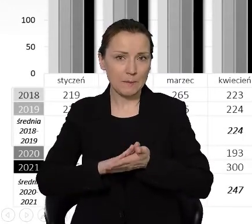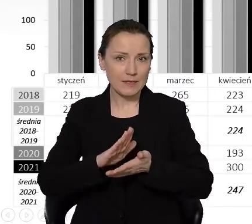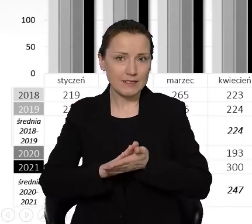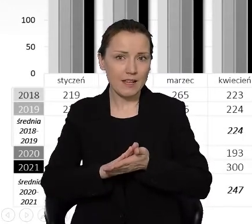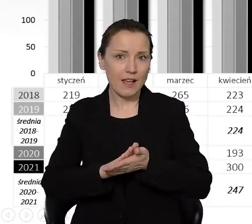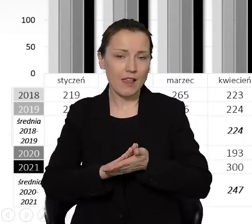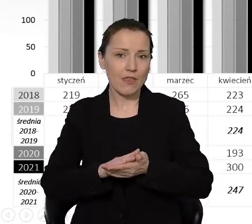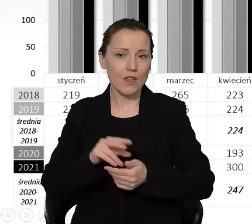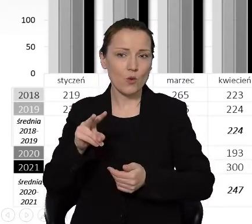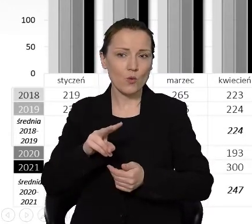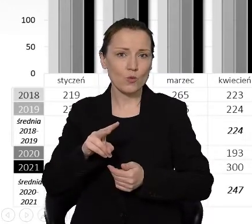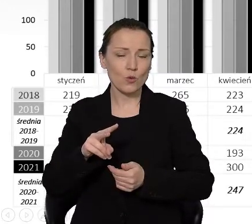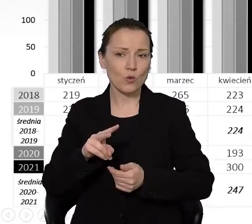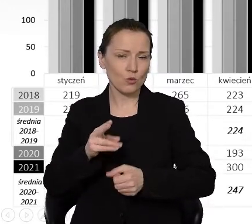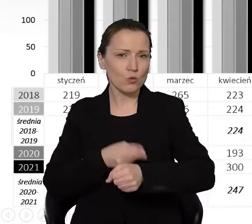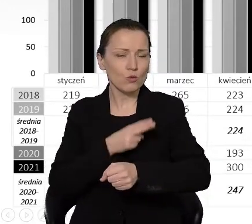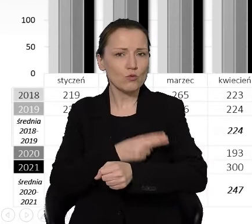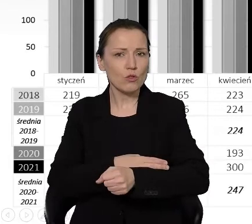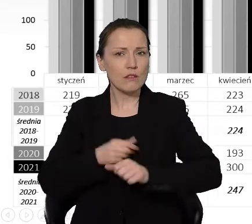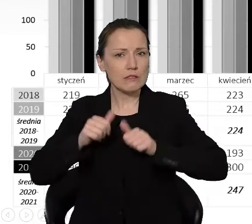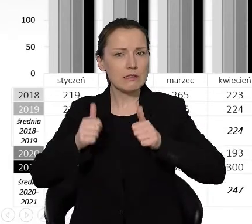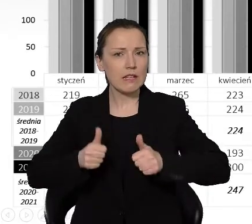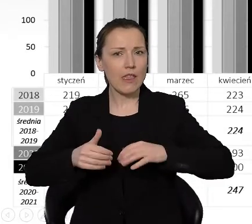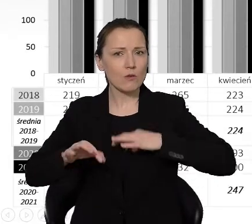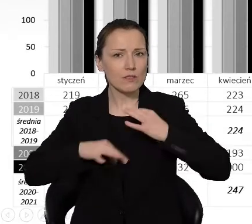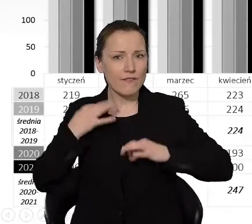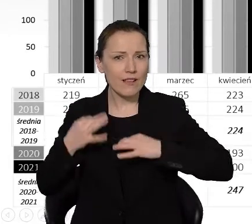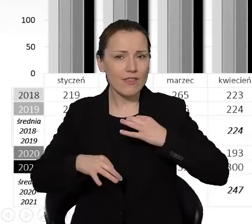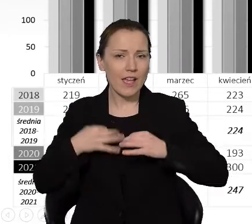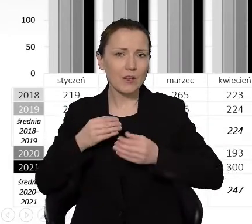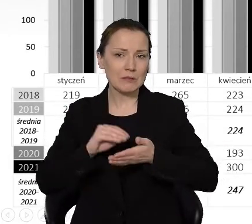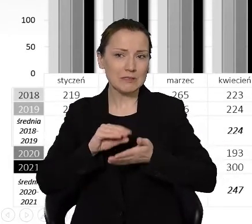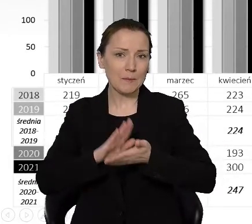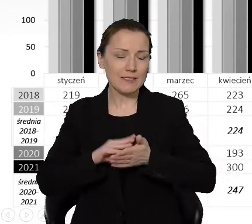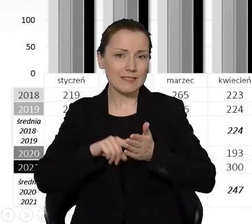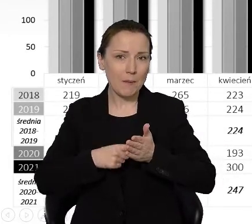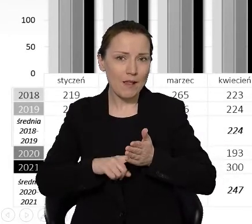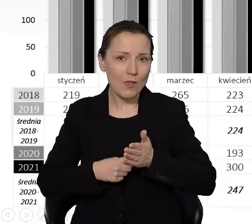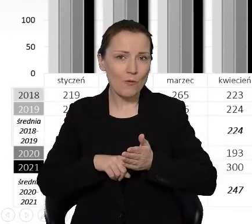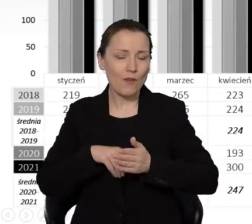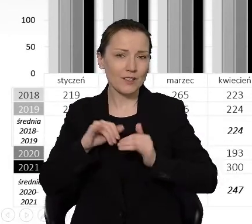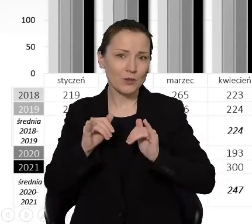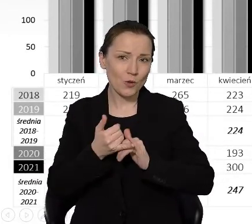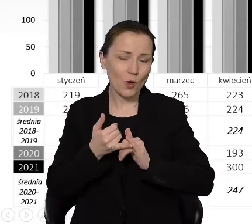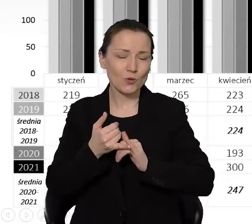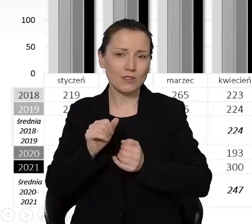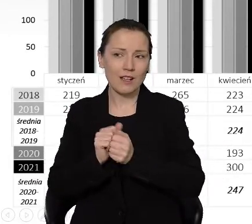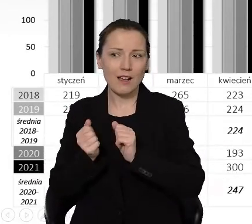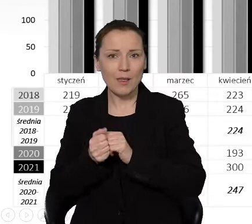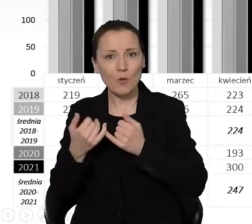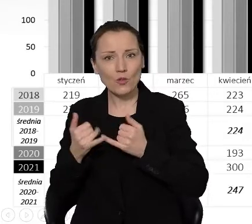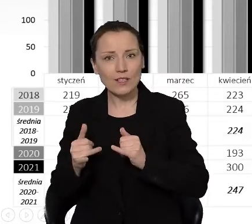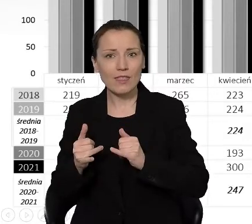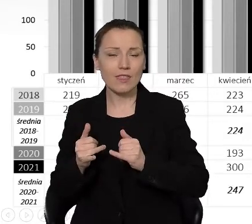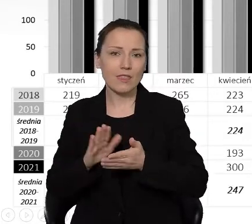Urzędzie Stanu Cywilnego przypadków przez fakt zamieszkania w Toruniu, bądź niezamieszkiwania, tak się dzieje na przykład w